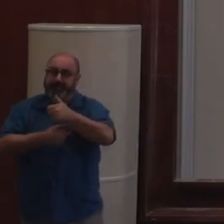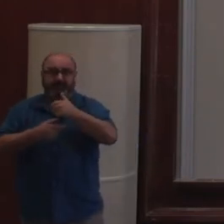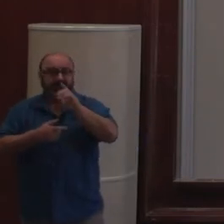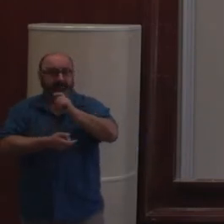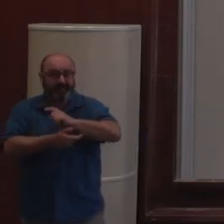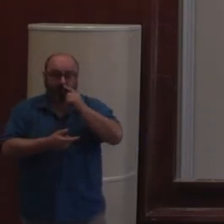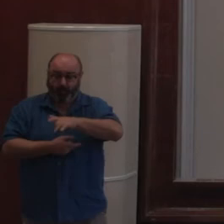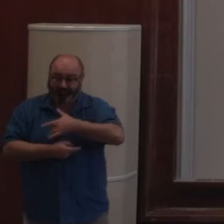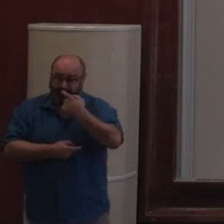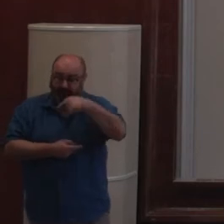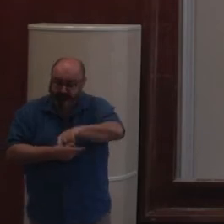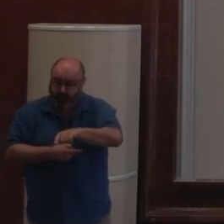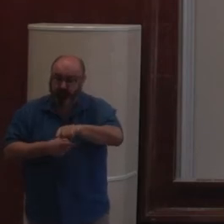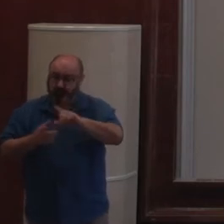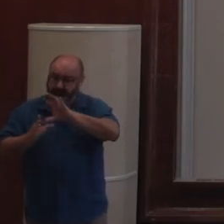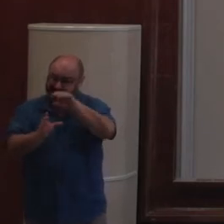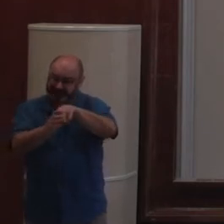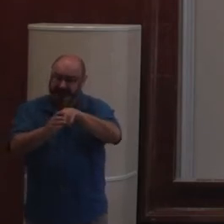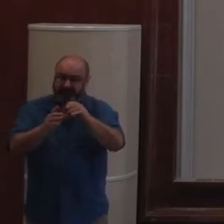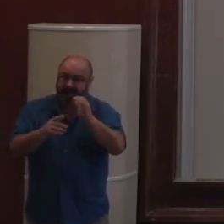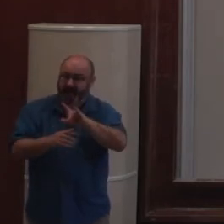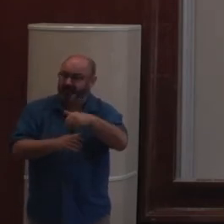'utiliser Python pour faire du HTML, actuellement.